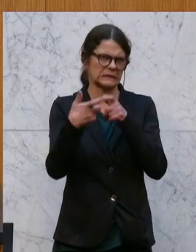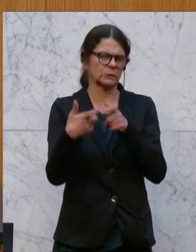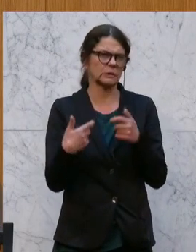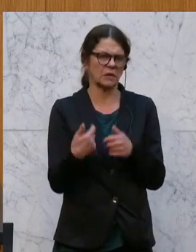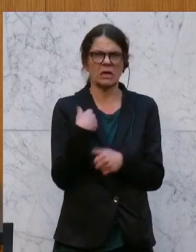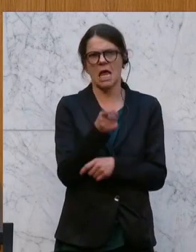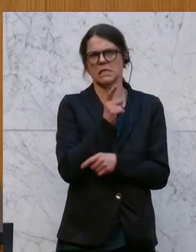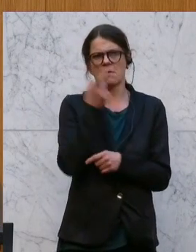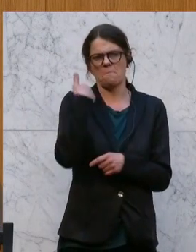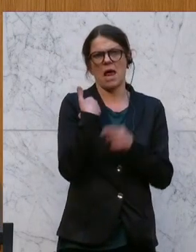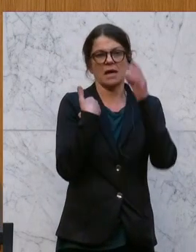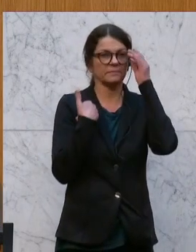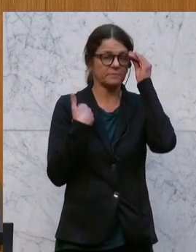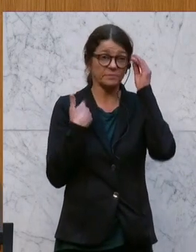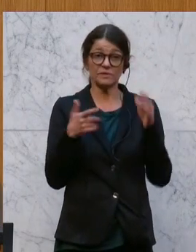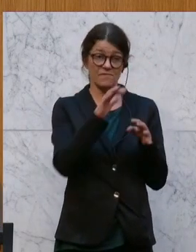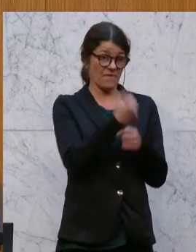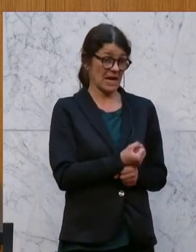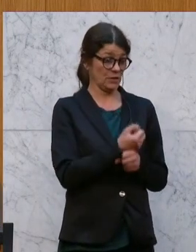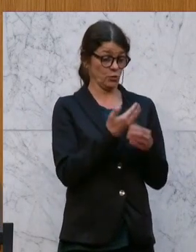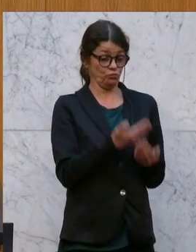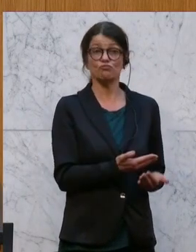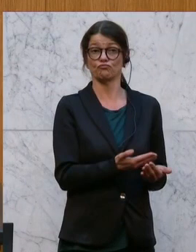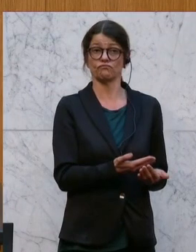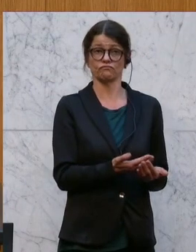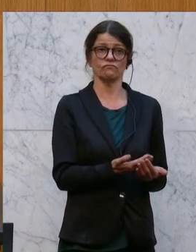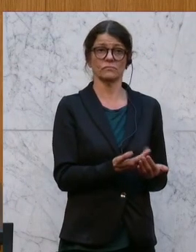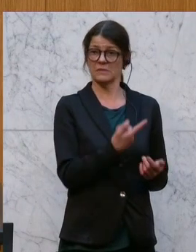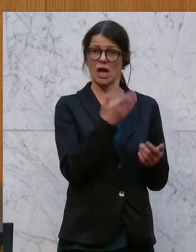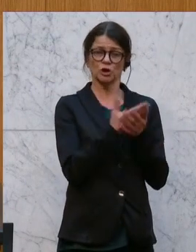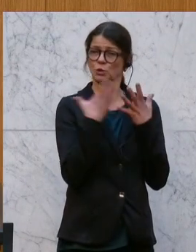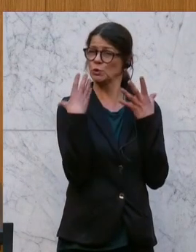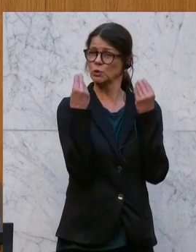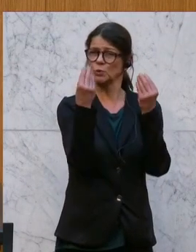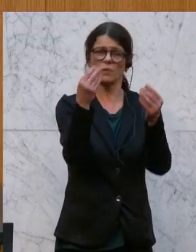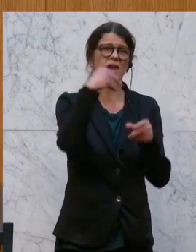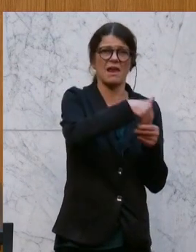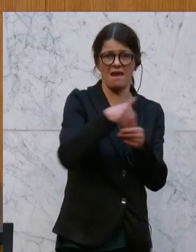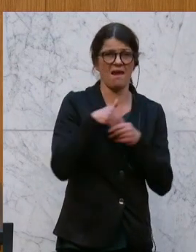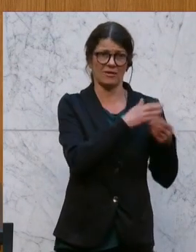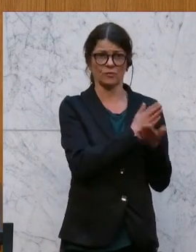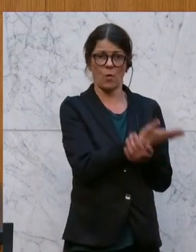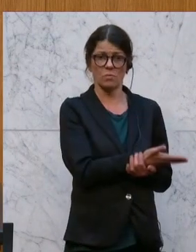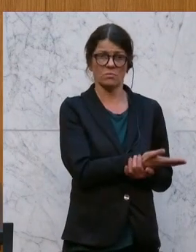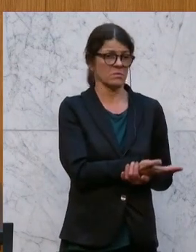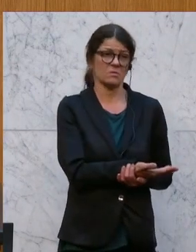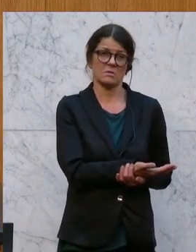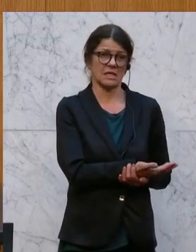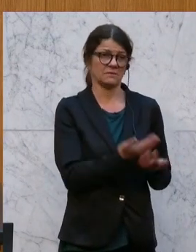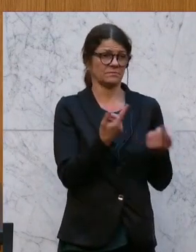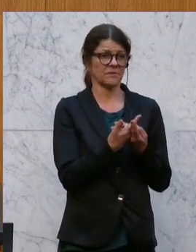bin nämlich der Meinung, dass die Verfassung eher schon überladen ist und schon jetzt zu viele